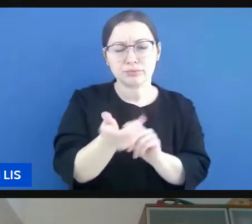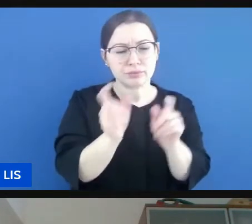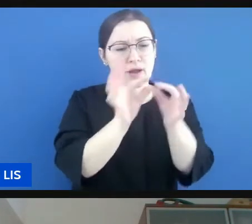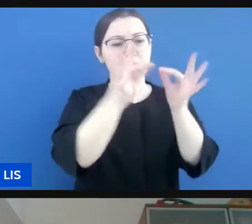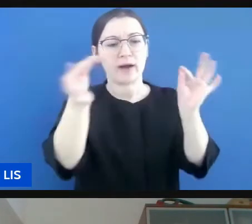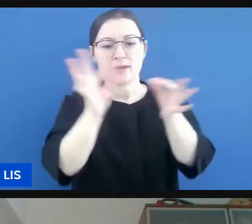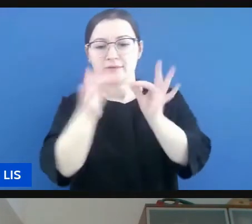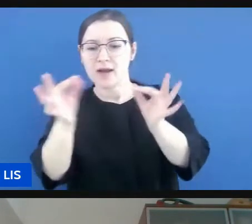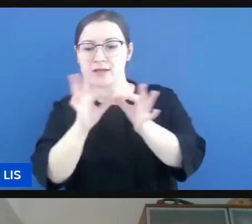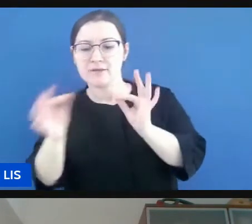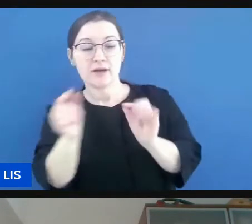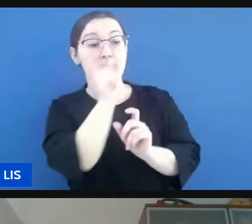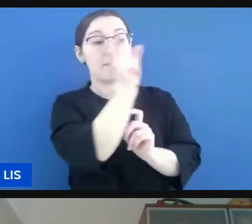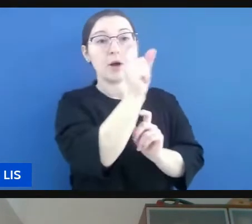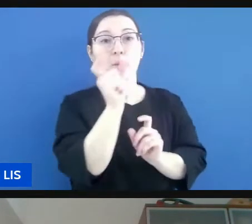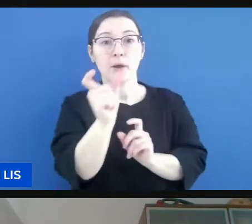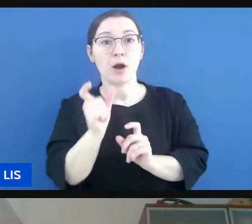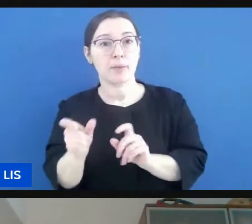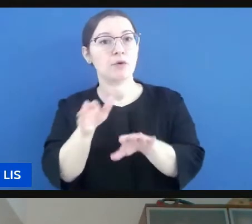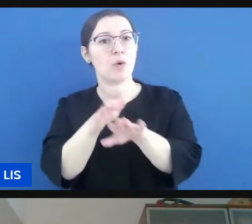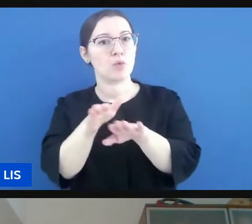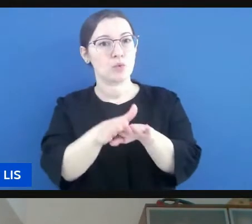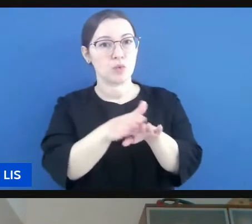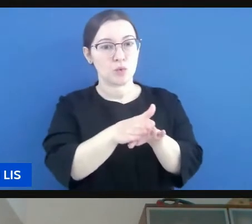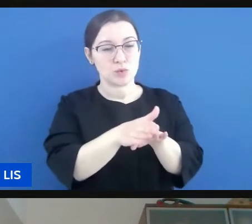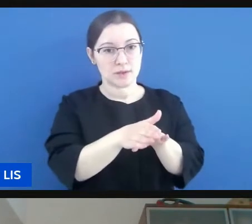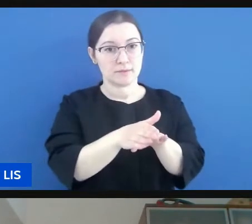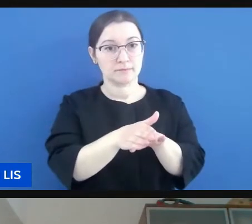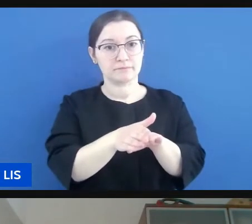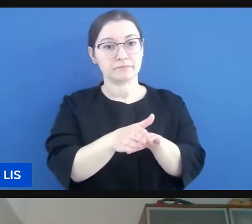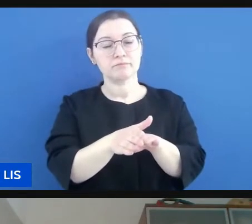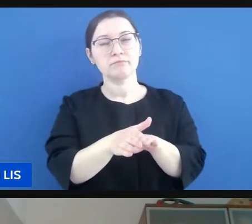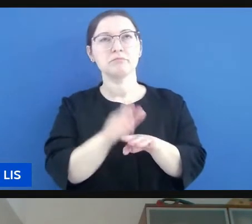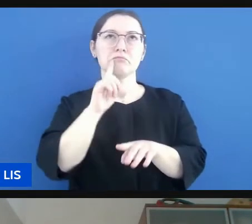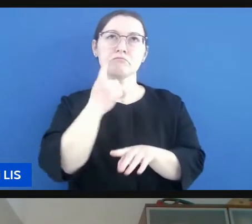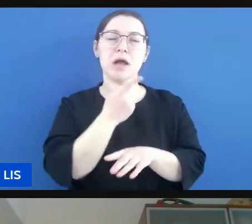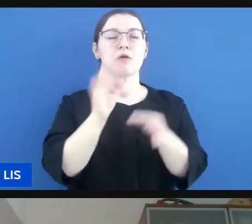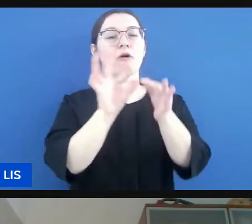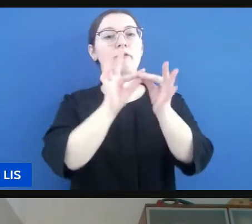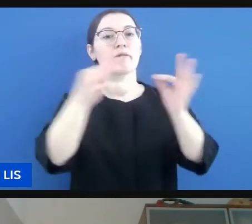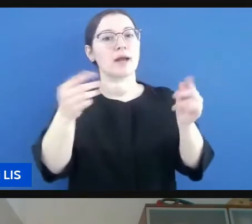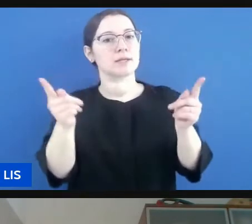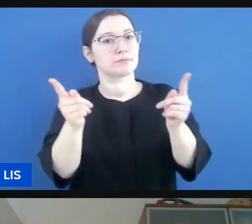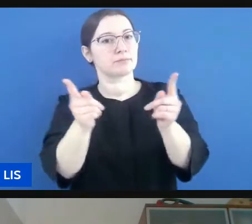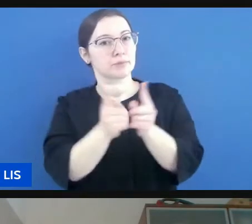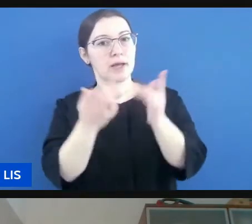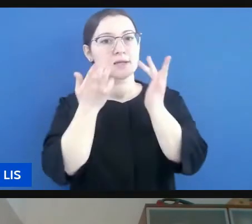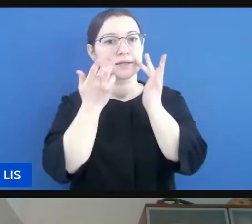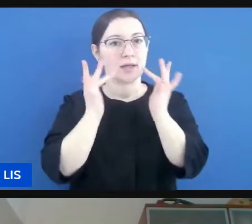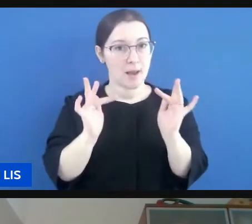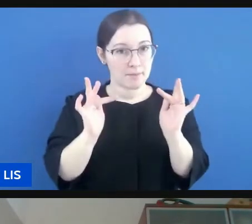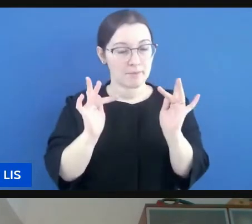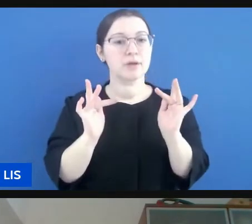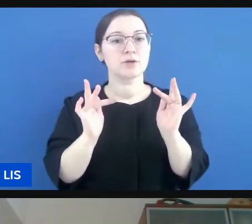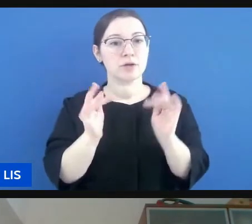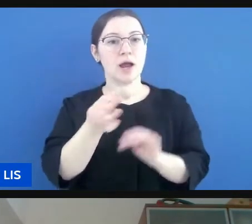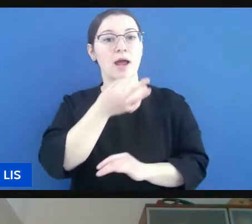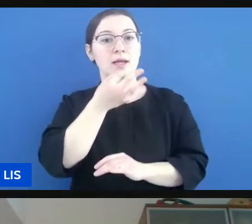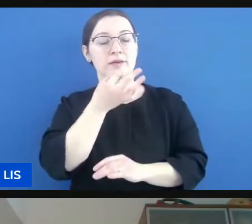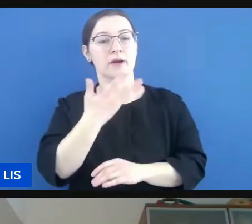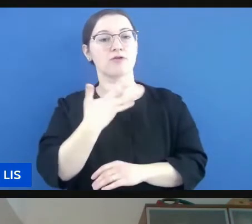ripetitivi poi è meglio utilizzare delle strutture brevi e semplici in cui vi sia un ordine